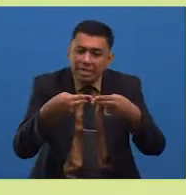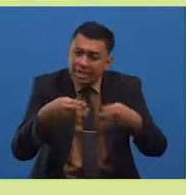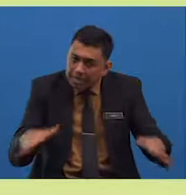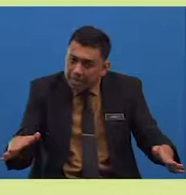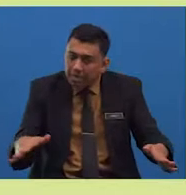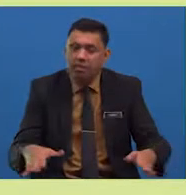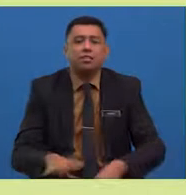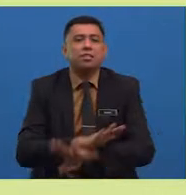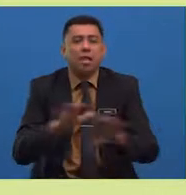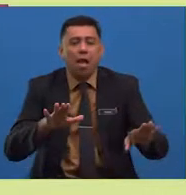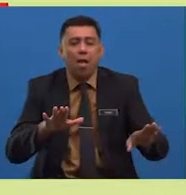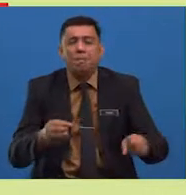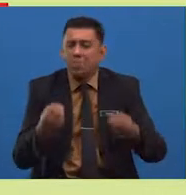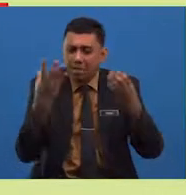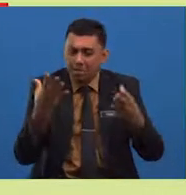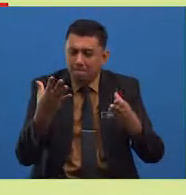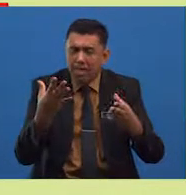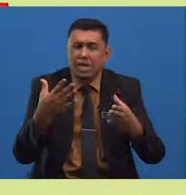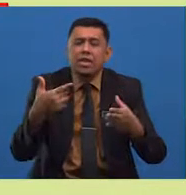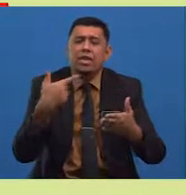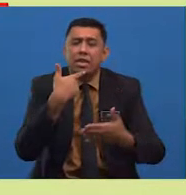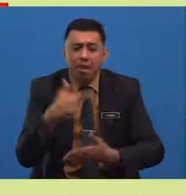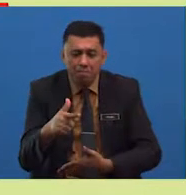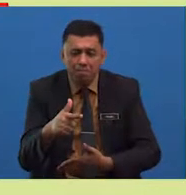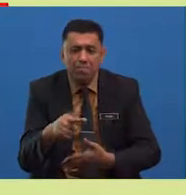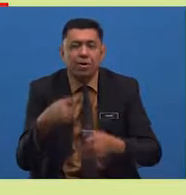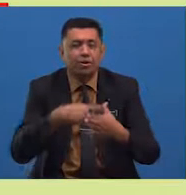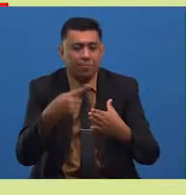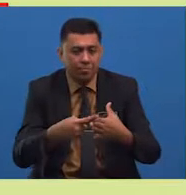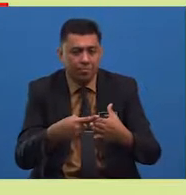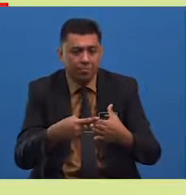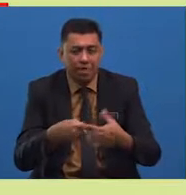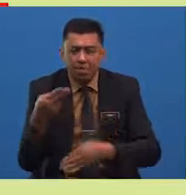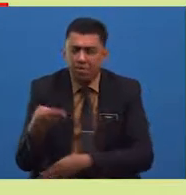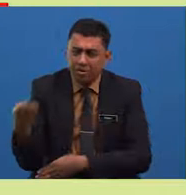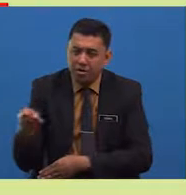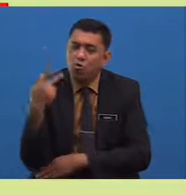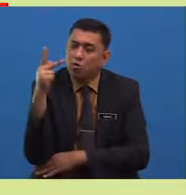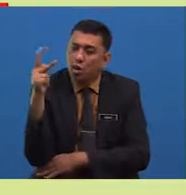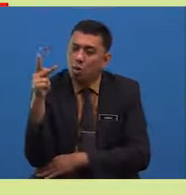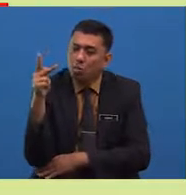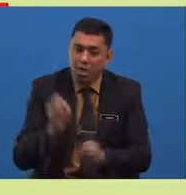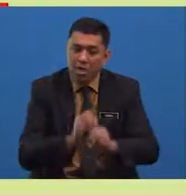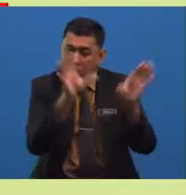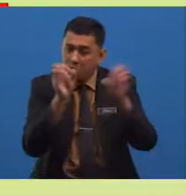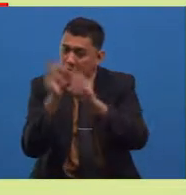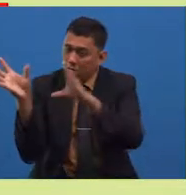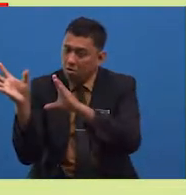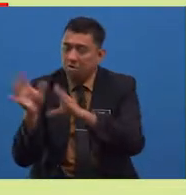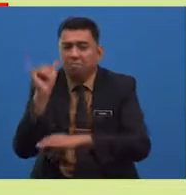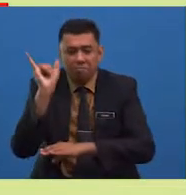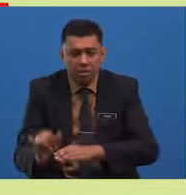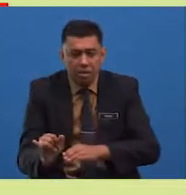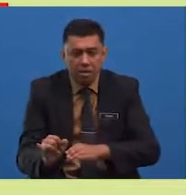Tidak berapa lama kemudian, si bongsu ternampak benda kuning berkilau-kilau yang